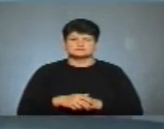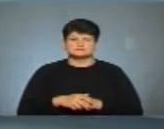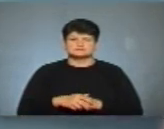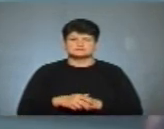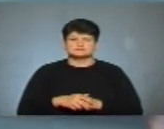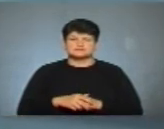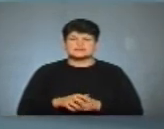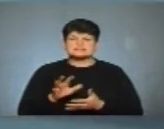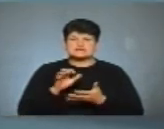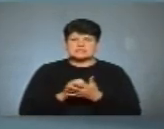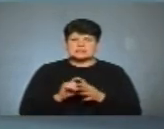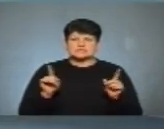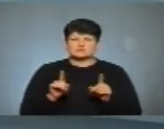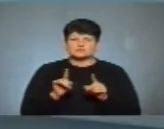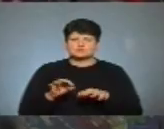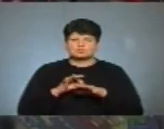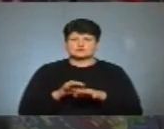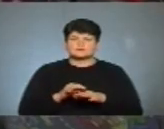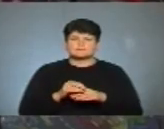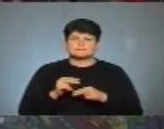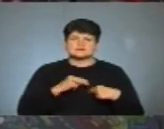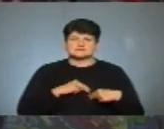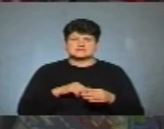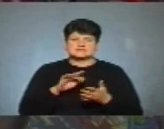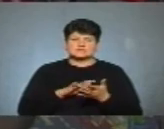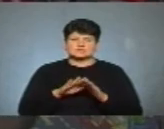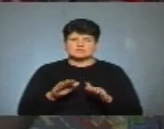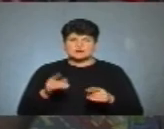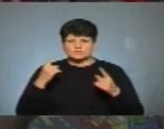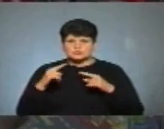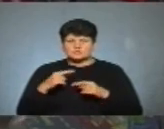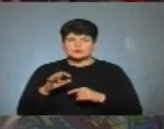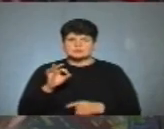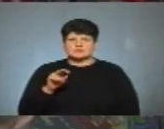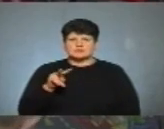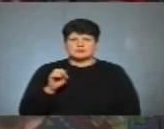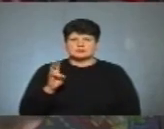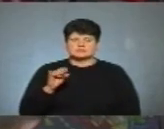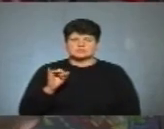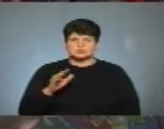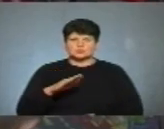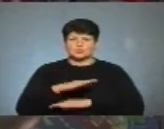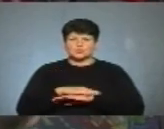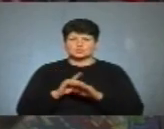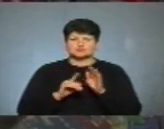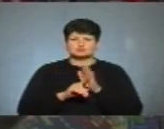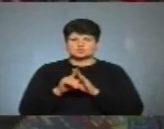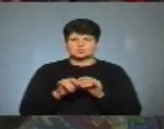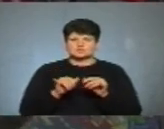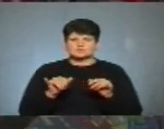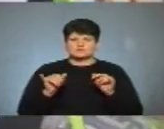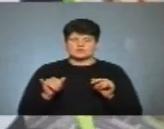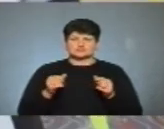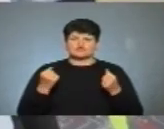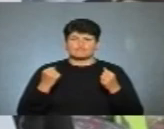Заняття з музики проводить працівниця Центру дитячої творчості Оксана Ленишин. Урок розпочали із розвиваючих